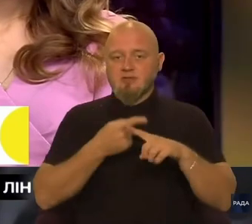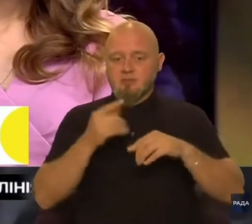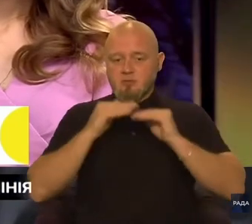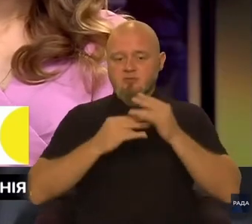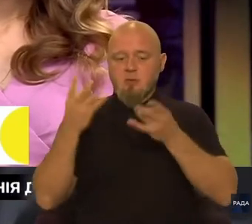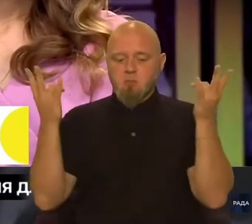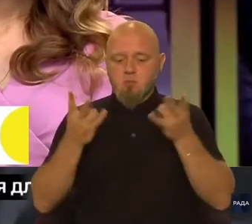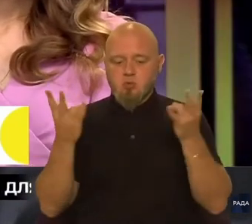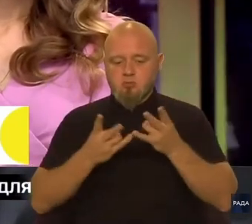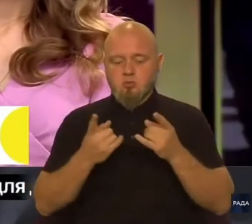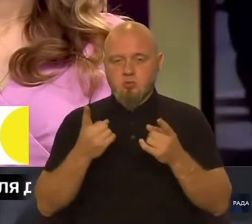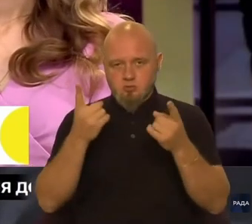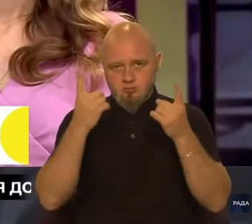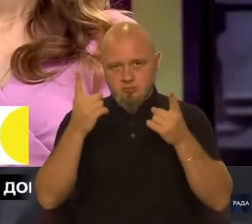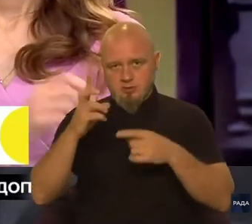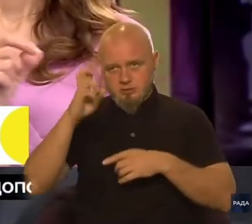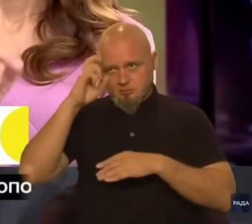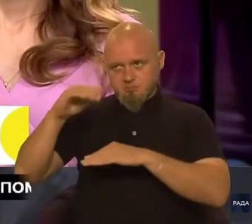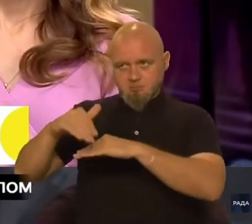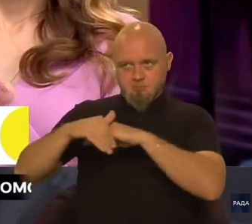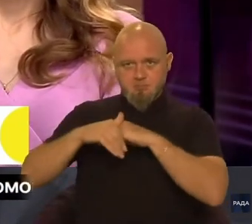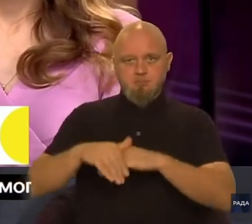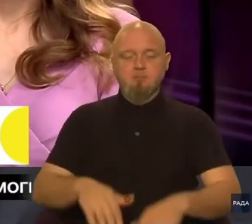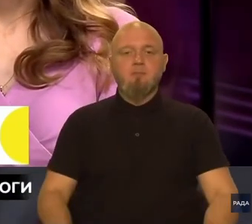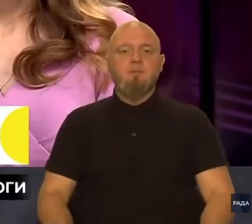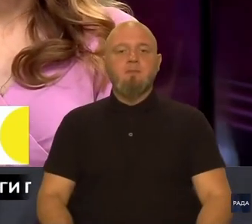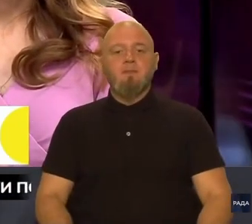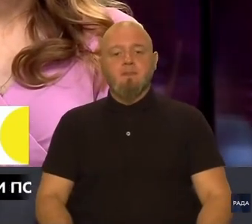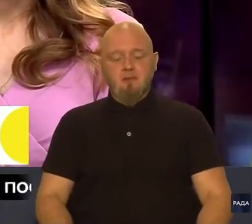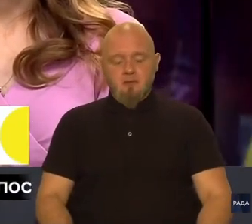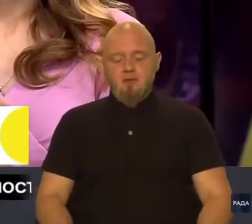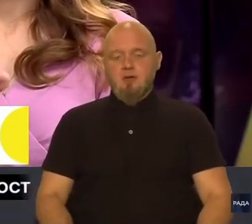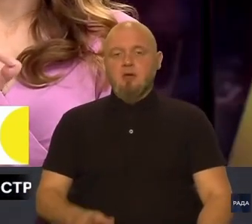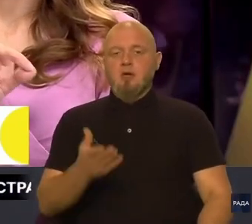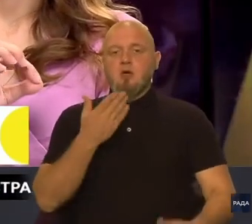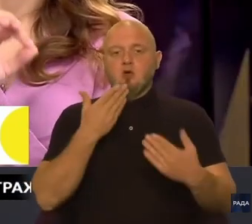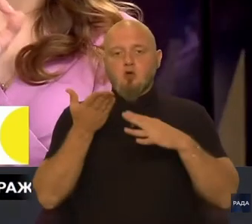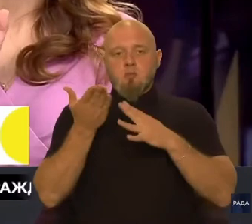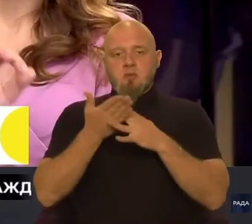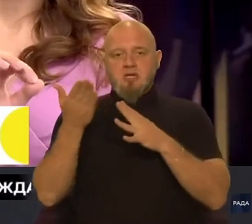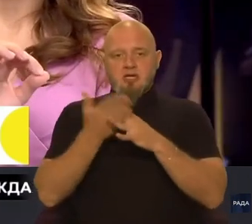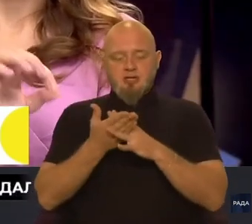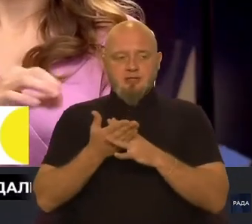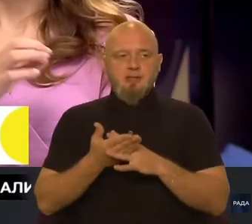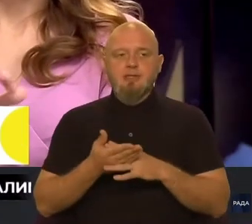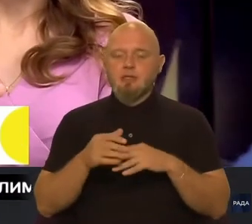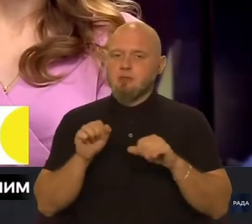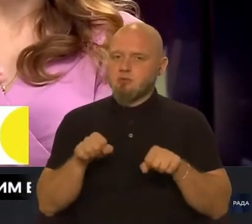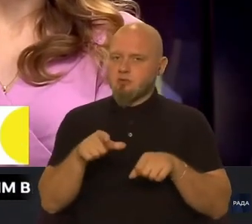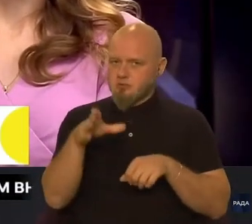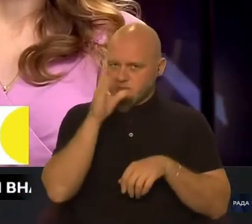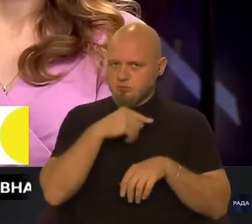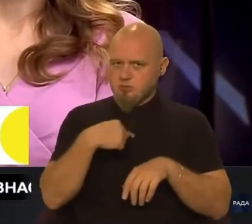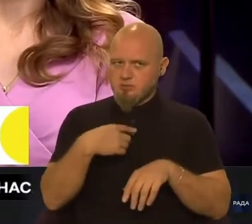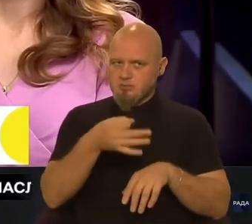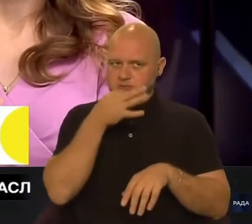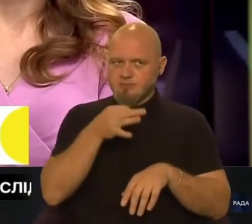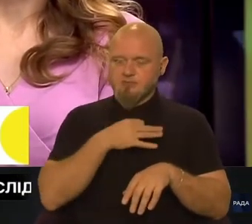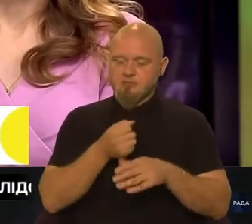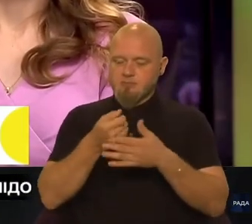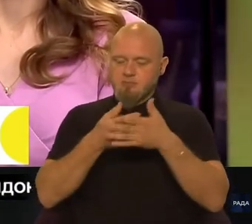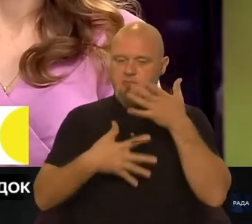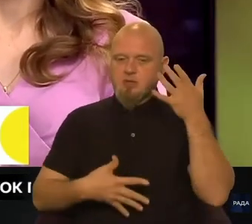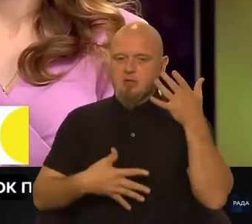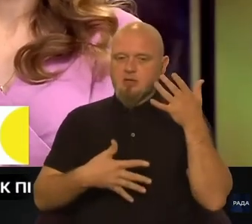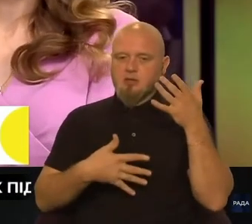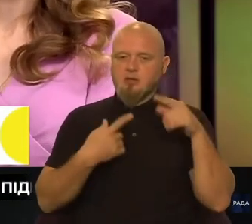потребують особливої державної підтримки. Пане Андрію, щодо пільг. Можливо, зможете нам назвати перелік